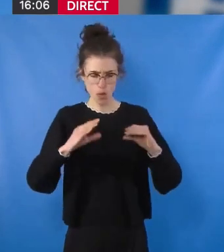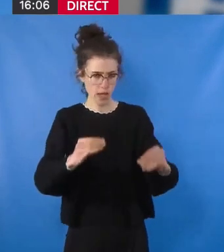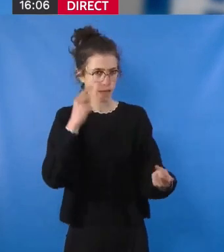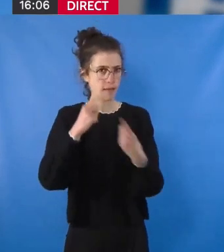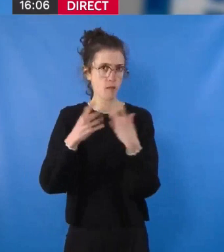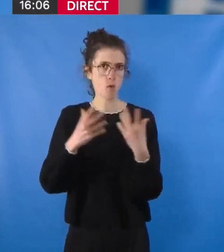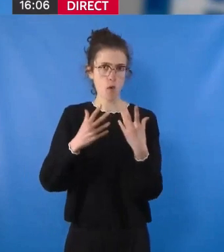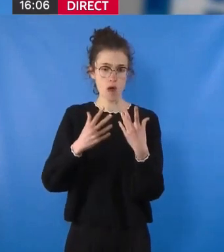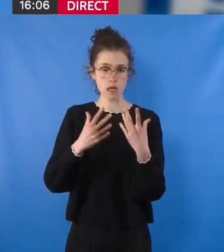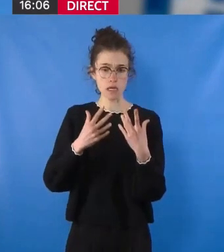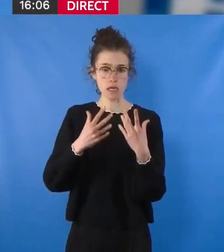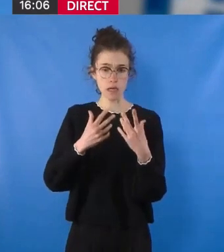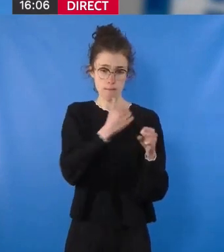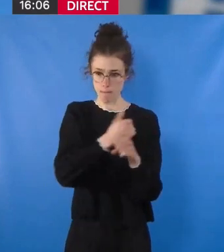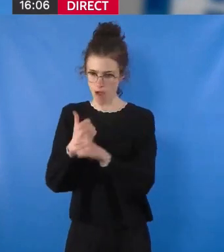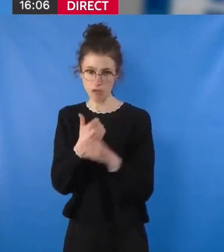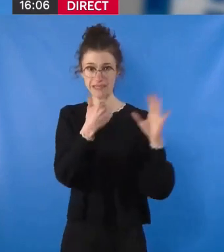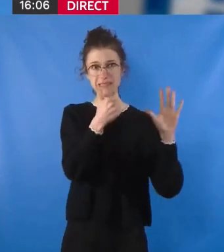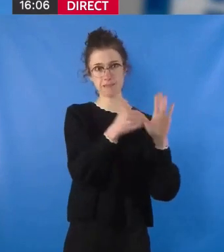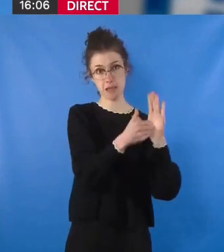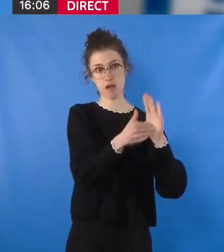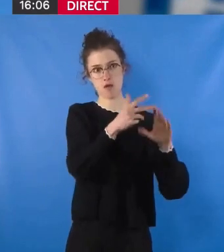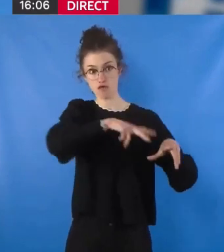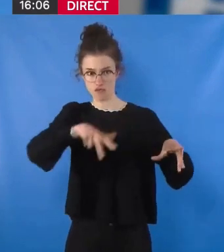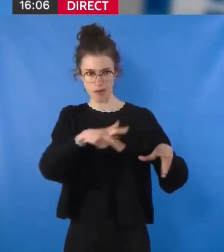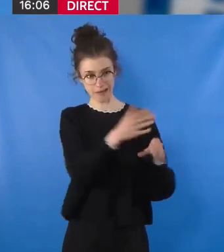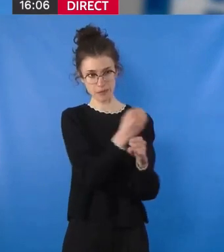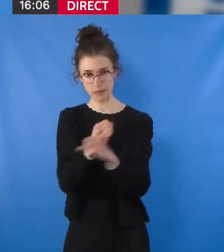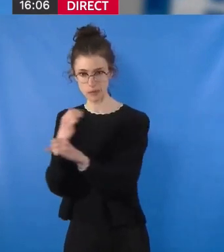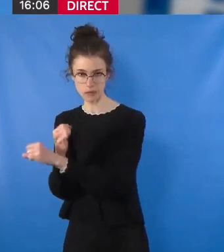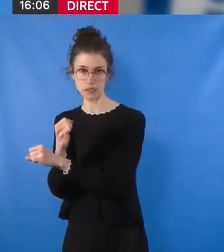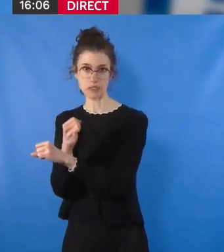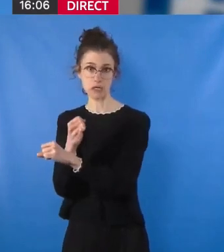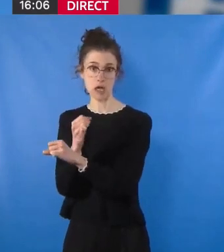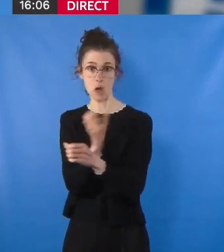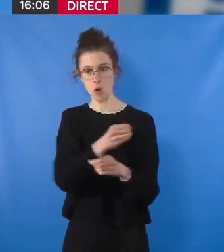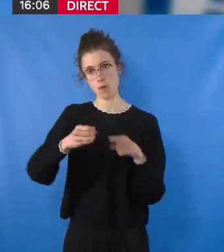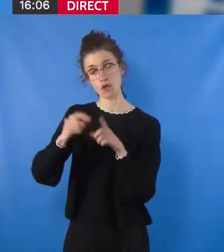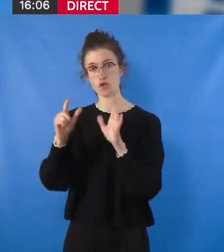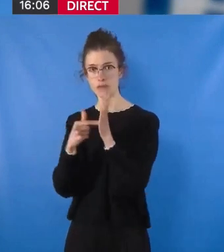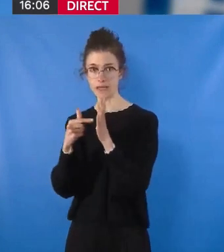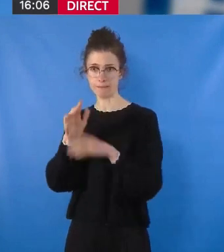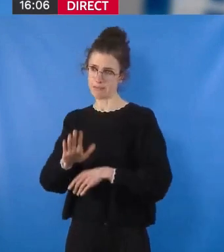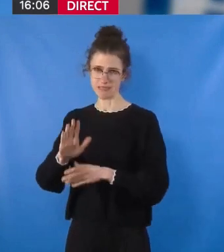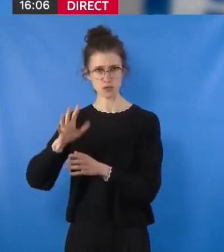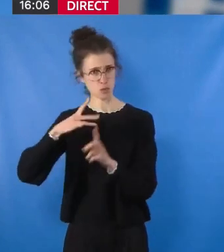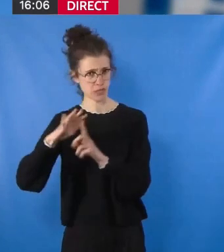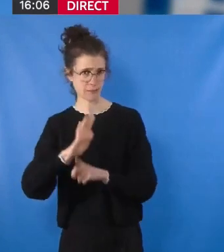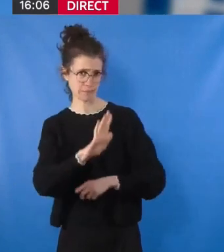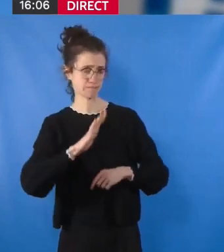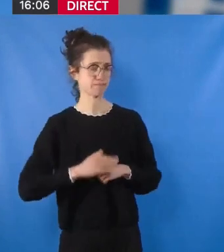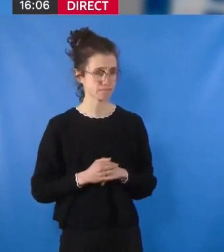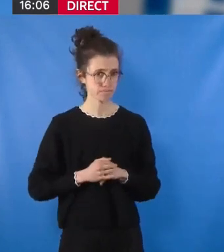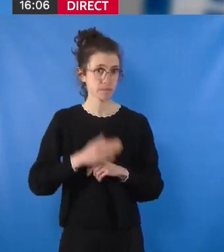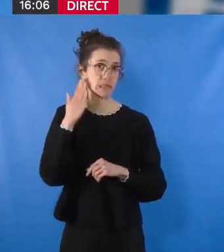de 6 000 logements par an, dont 2 000 sociaux. Car vous le savez, les projets démarrés aujourd'hui ne sont disponibles qu'en 2027, quand